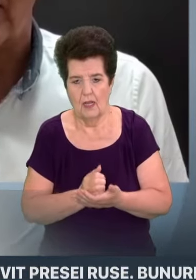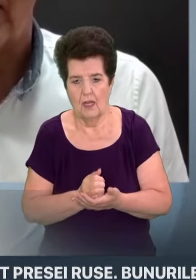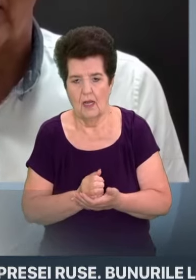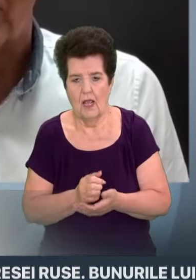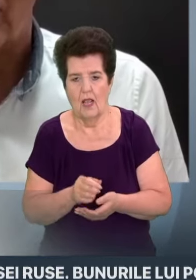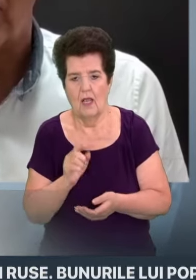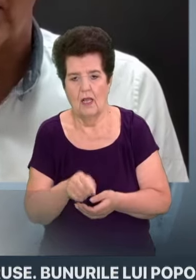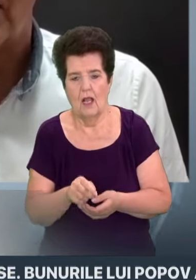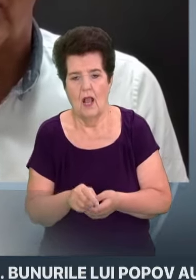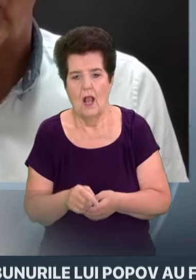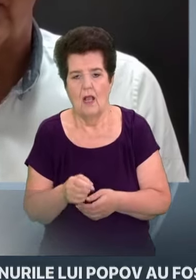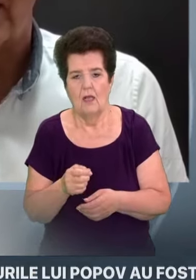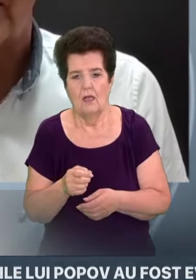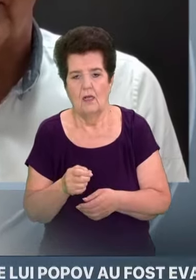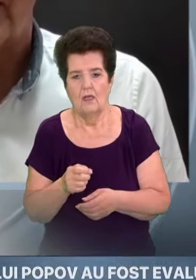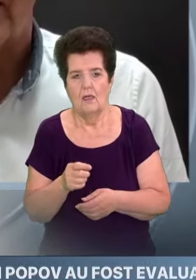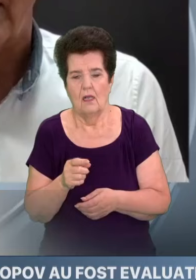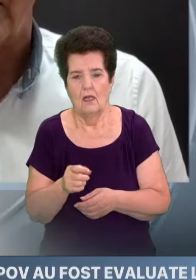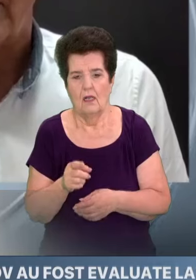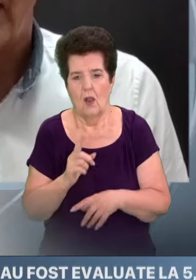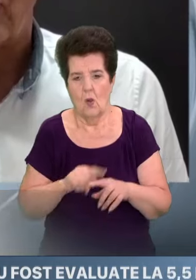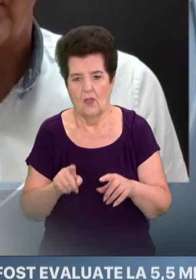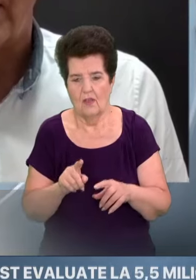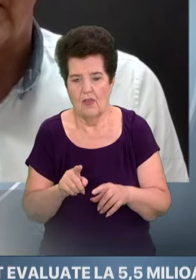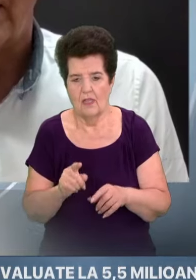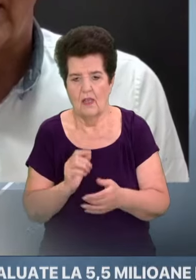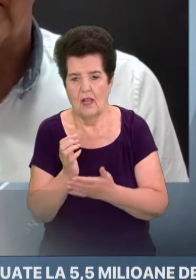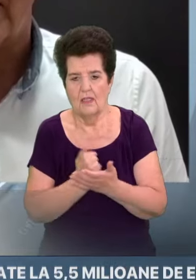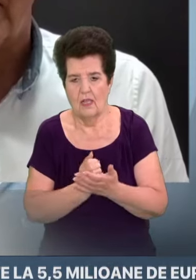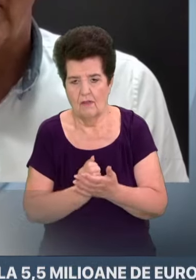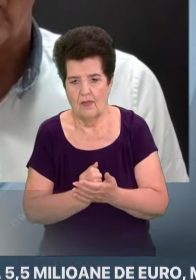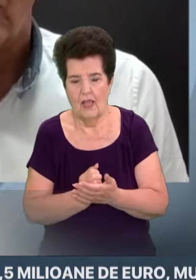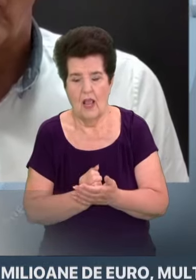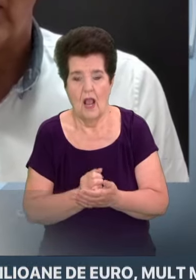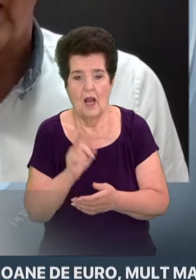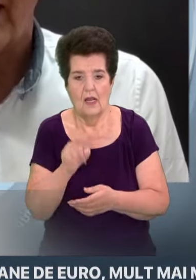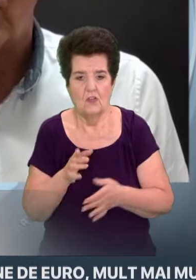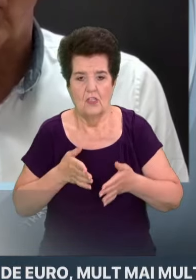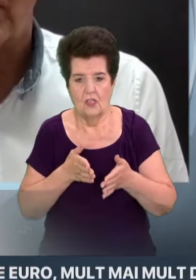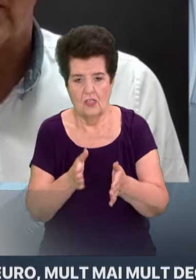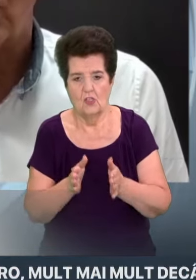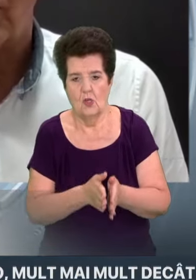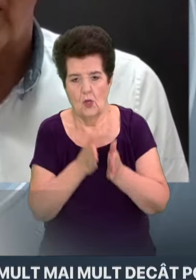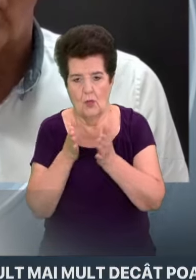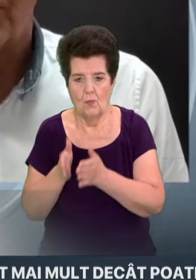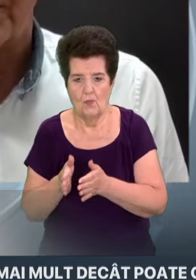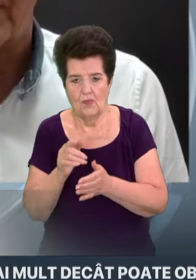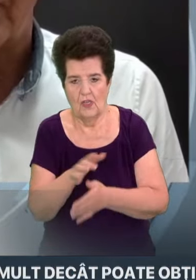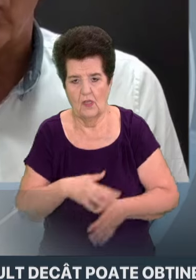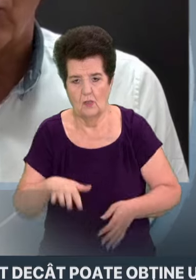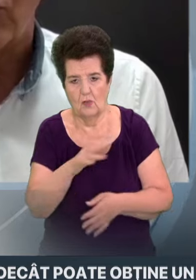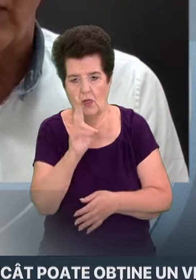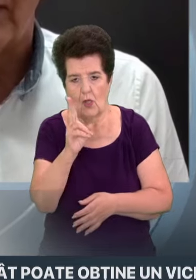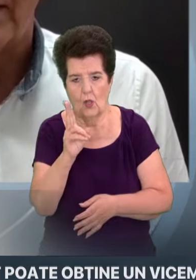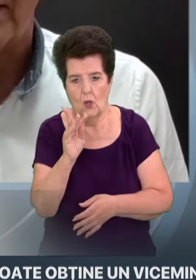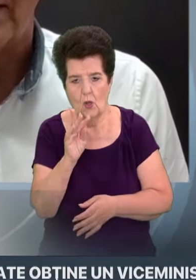rezervele tactice, ci rezervele operative, de pe aceste direcții și mutarea lor în zona Kursk.